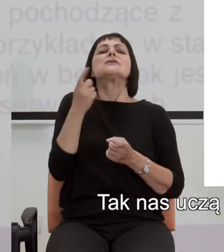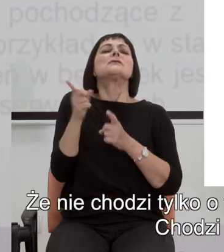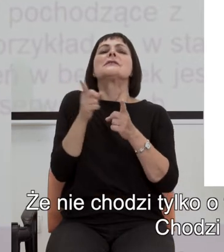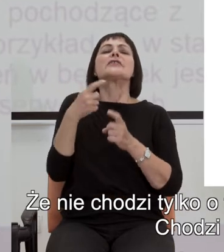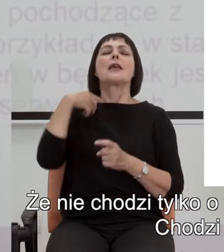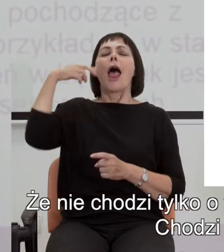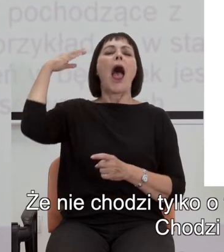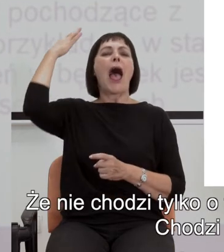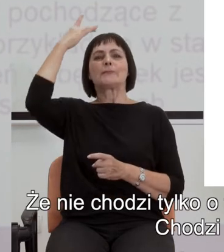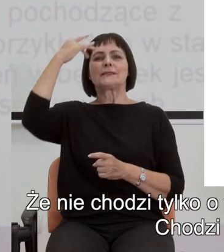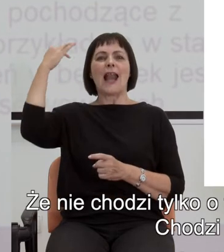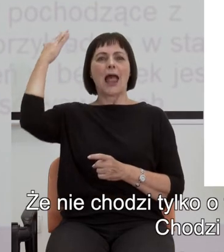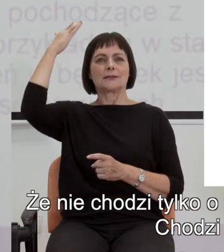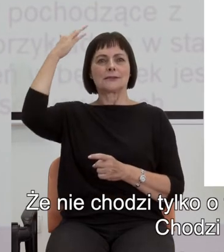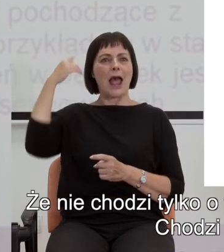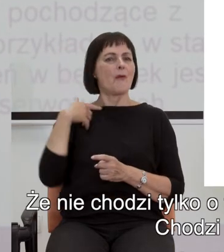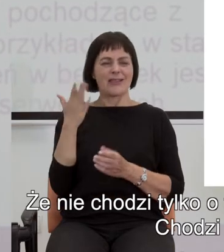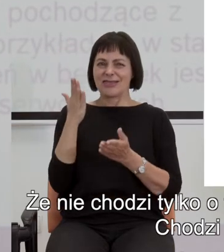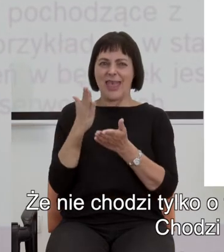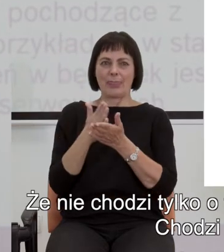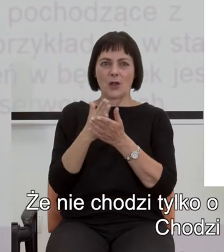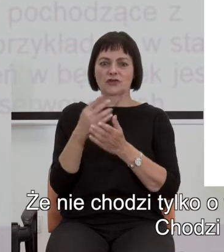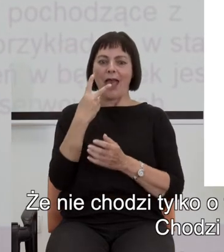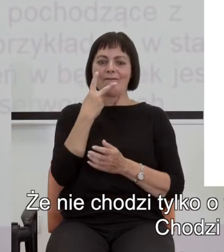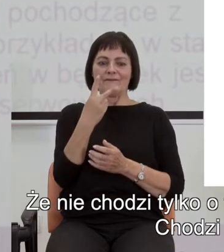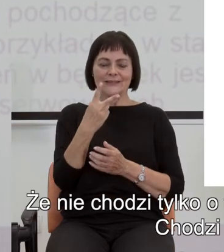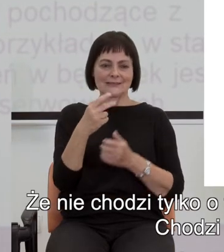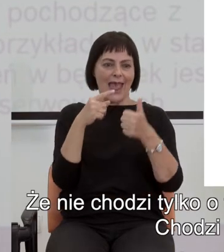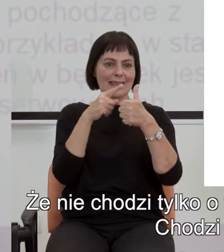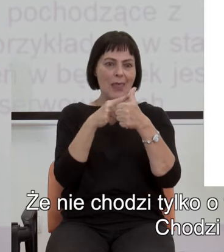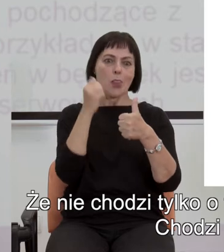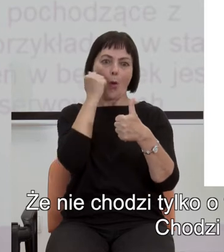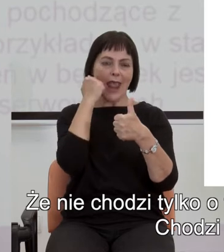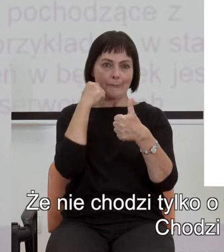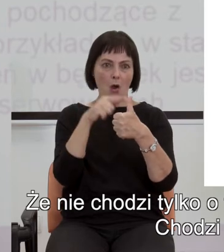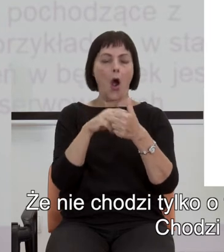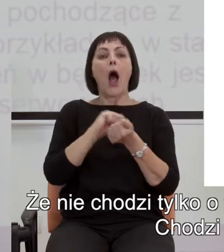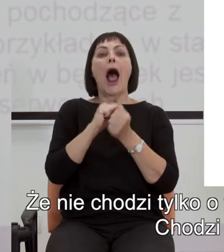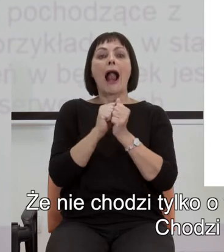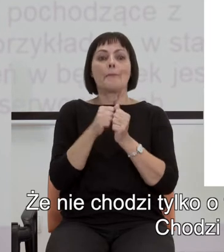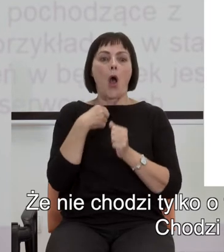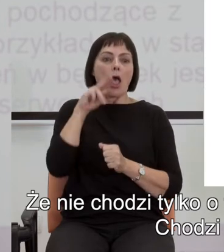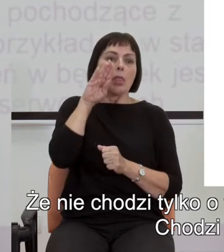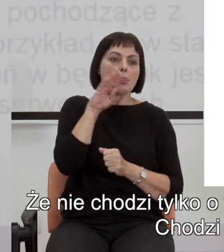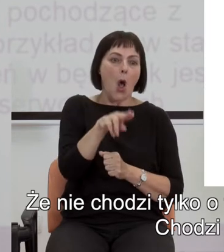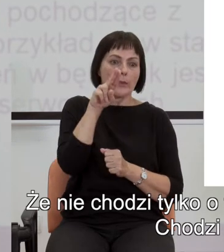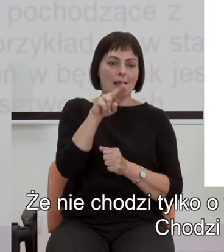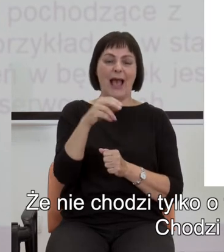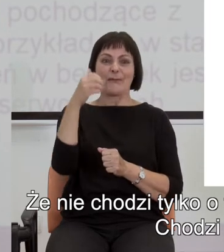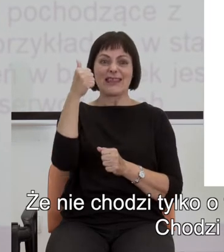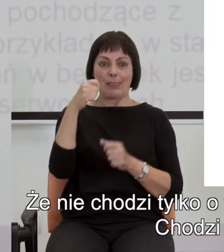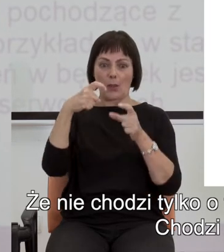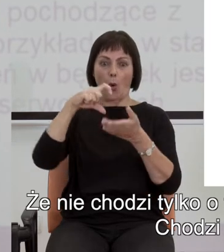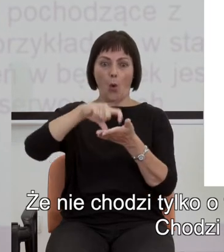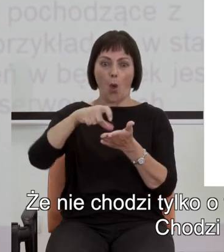Że nie chodzi o to tylko, że widzę jedno jabłko albo dotykam jednego